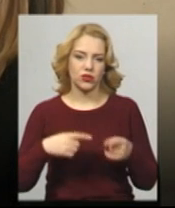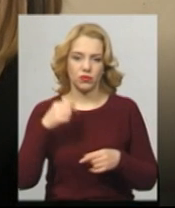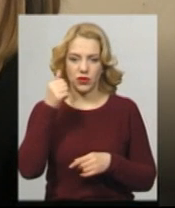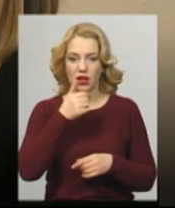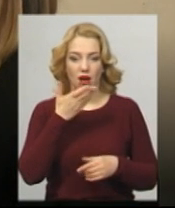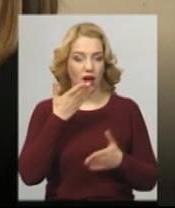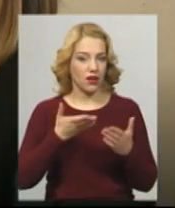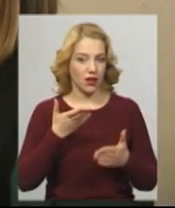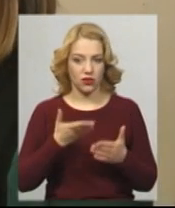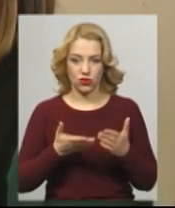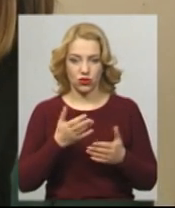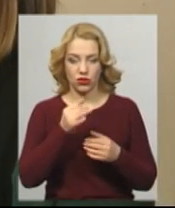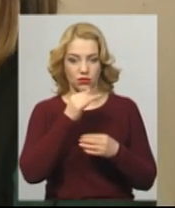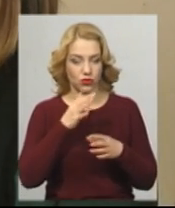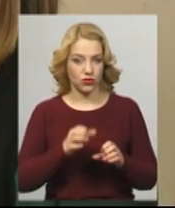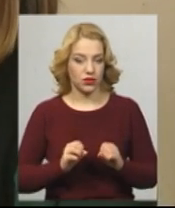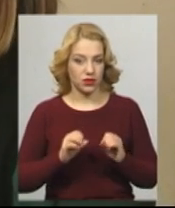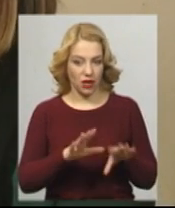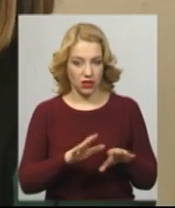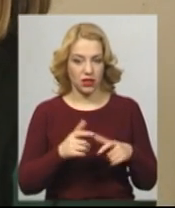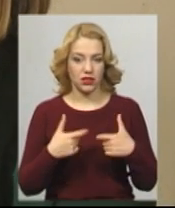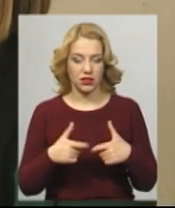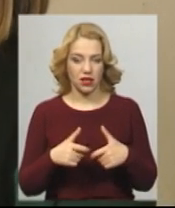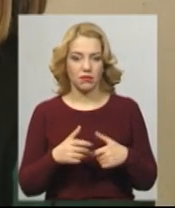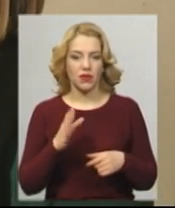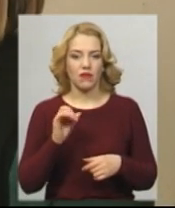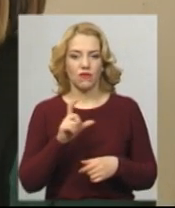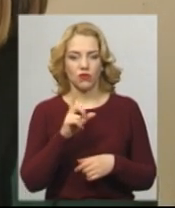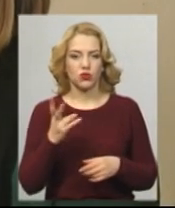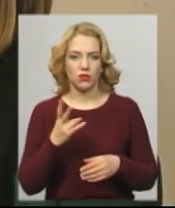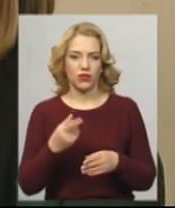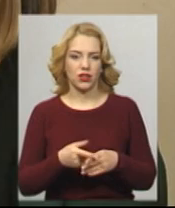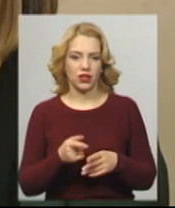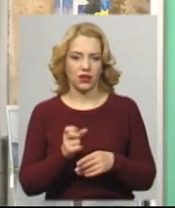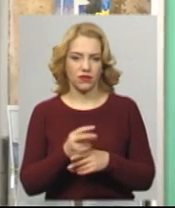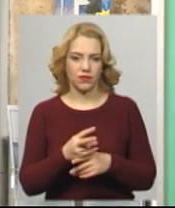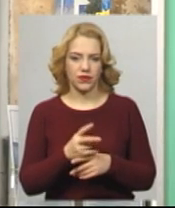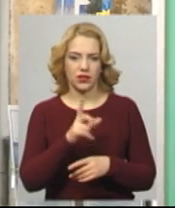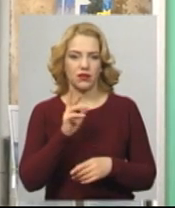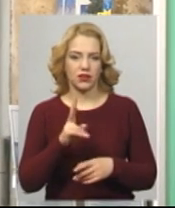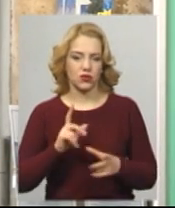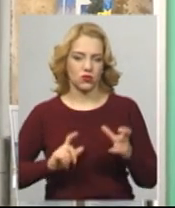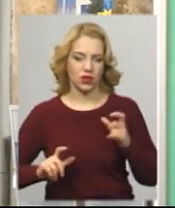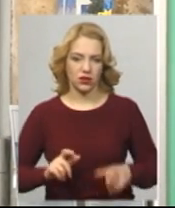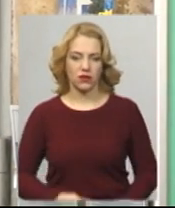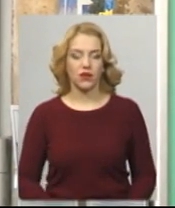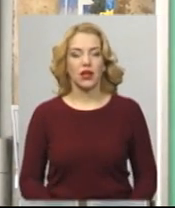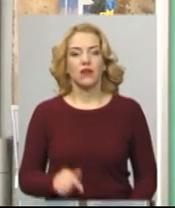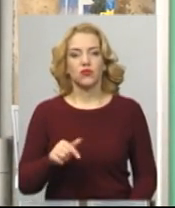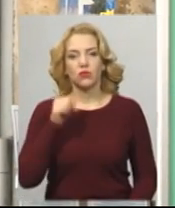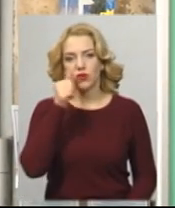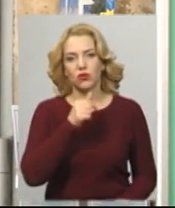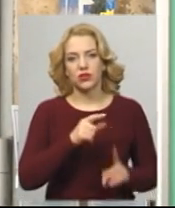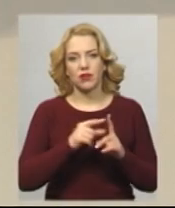складають повторно, тоді ВУЗ має їх відрахувати зі складу студентів. Цього року в правлах тестування